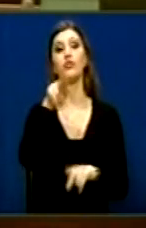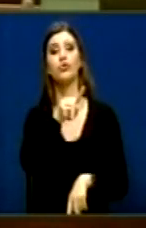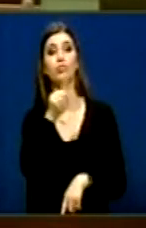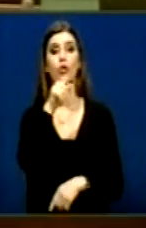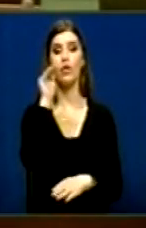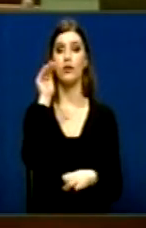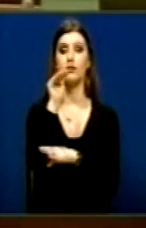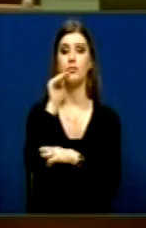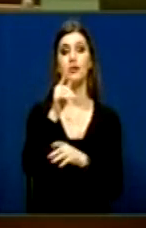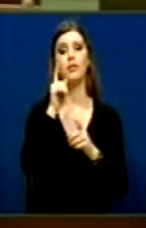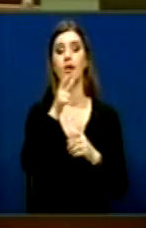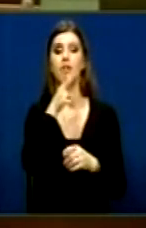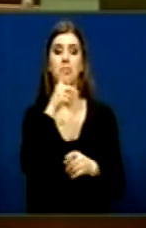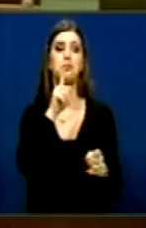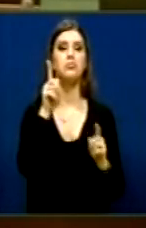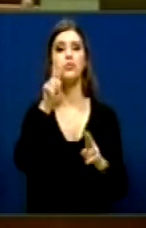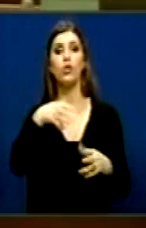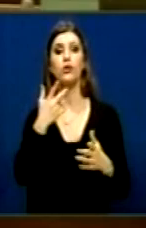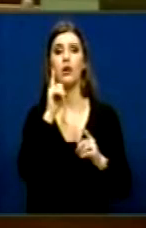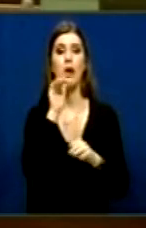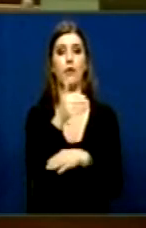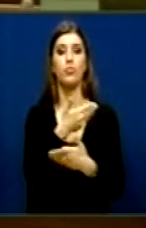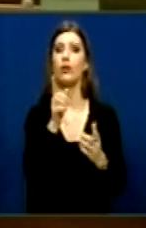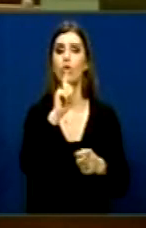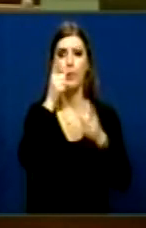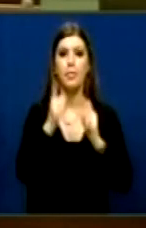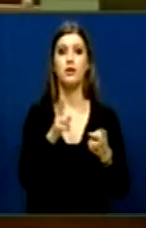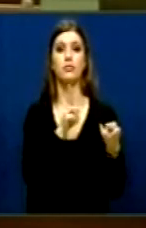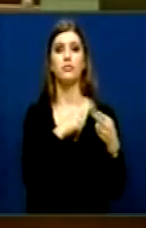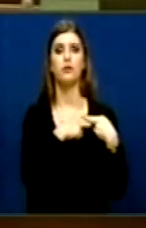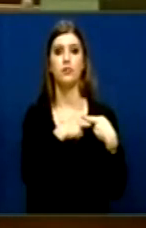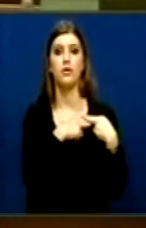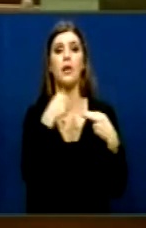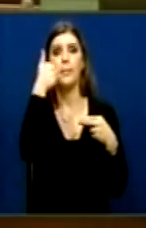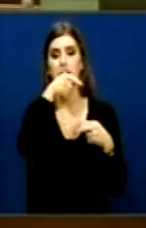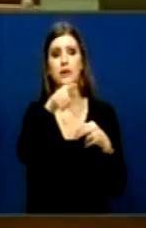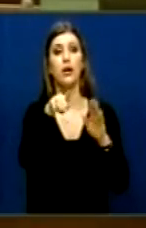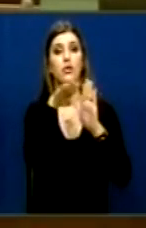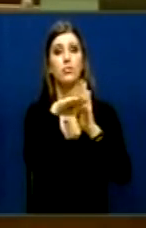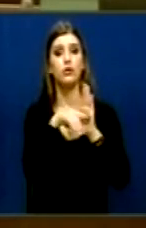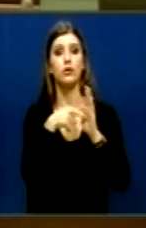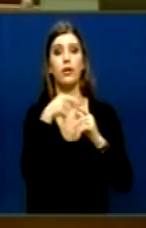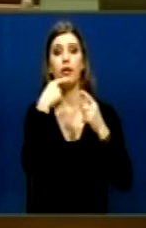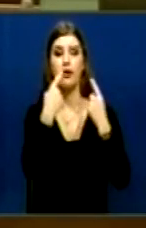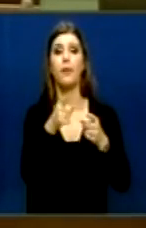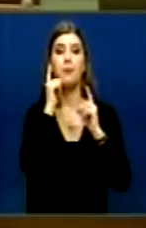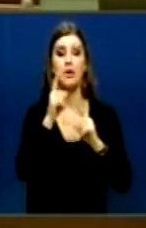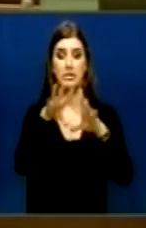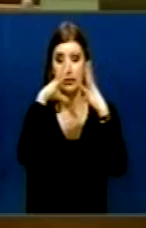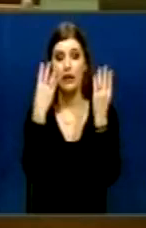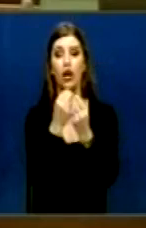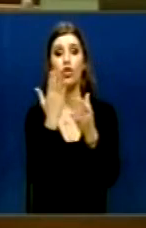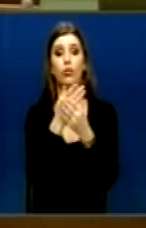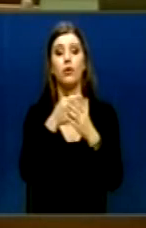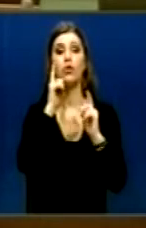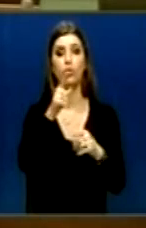kuvenit. është obligim. Jo vetëm që e rjenë nga rezoluta që është miratun këtë kuvenit. Po ma djëma që është obligim nga së cili dokument. Edhe